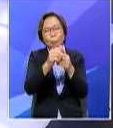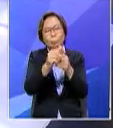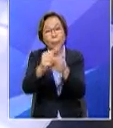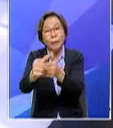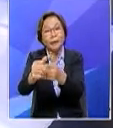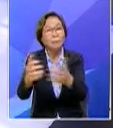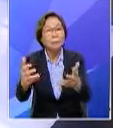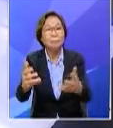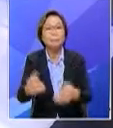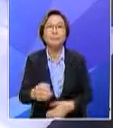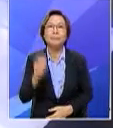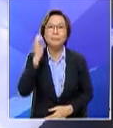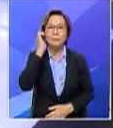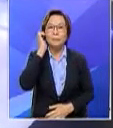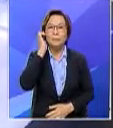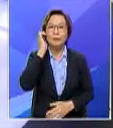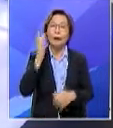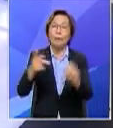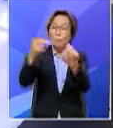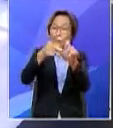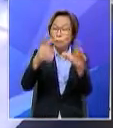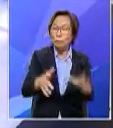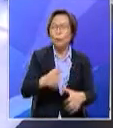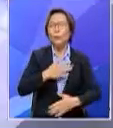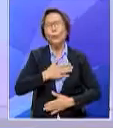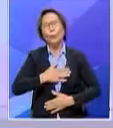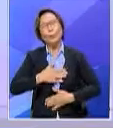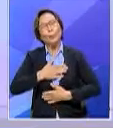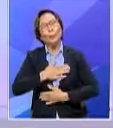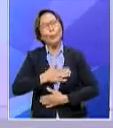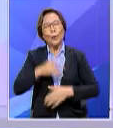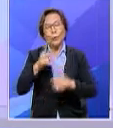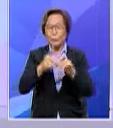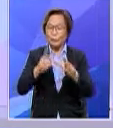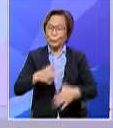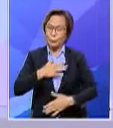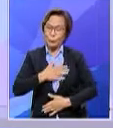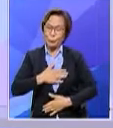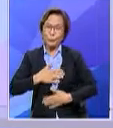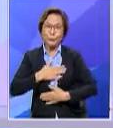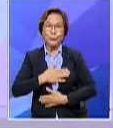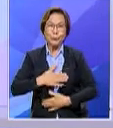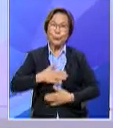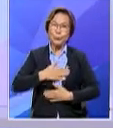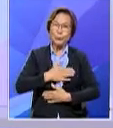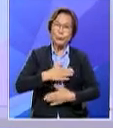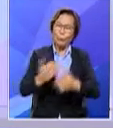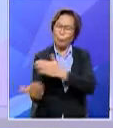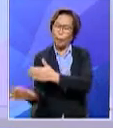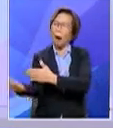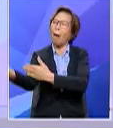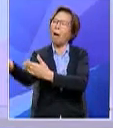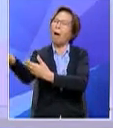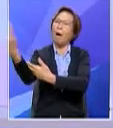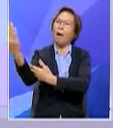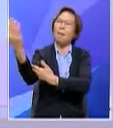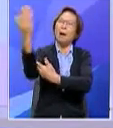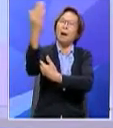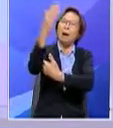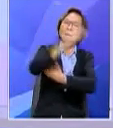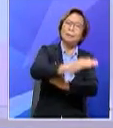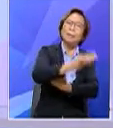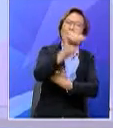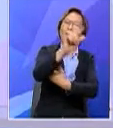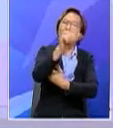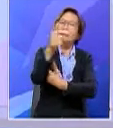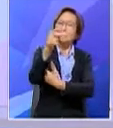dan peserta sangat seronok sebab daripada kejut subuh sampai kepada azan sampai